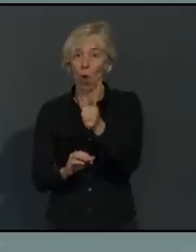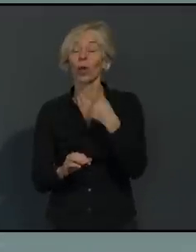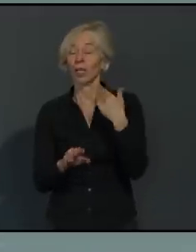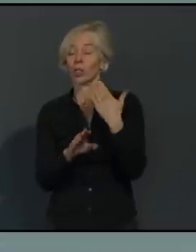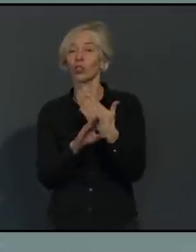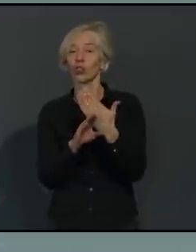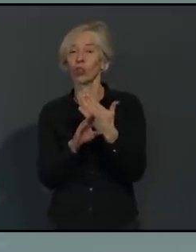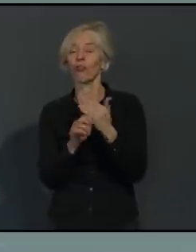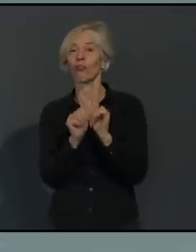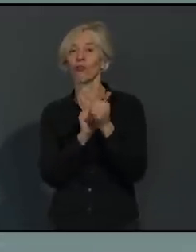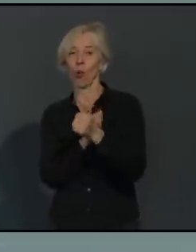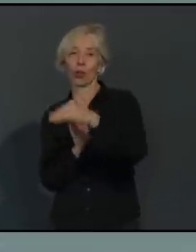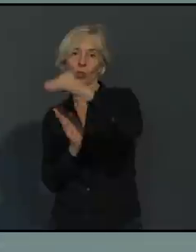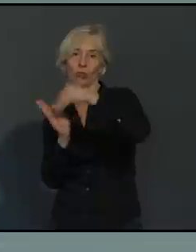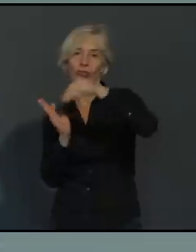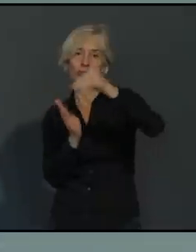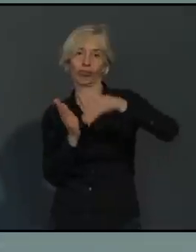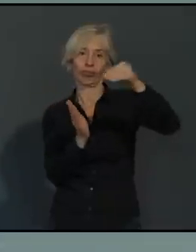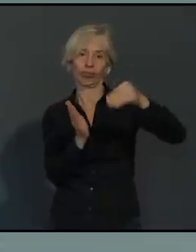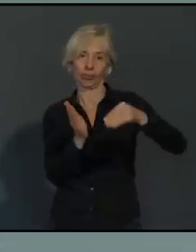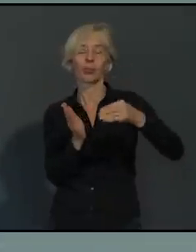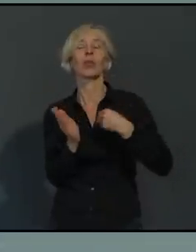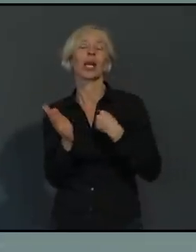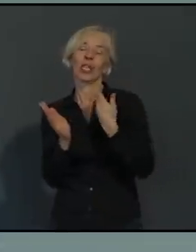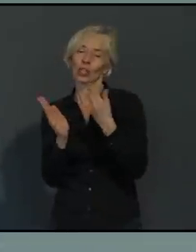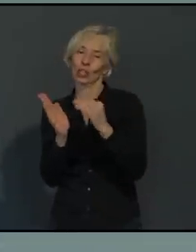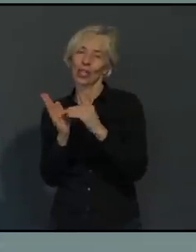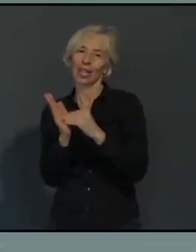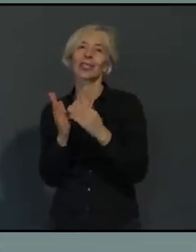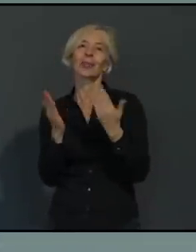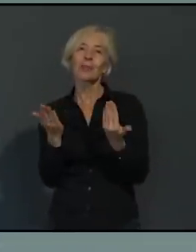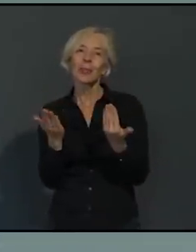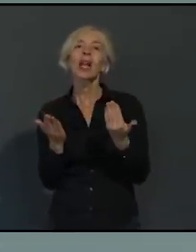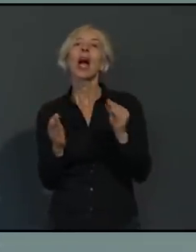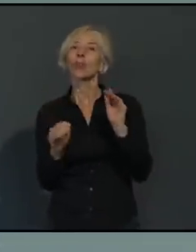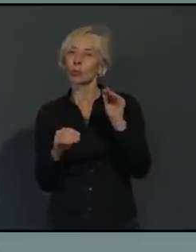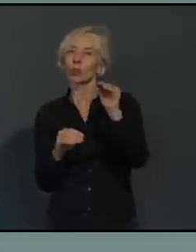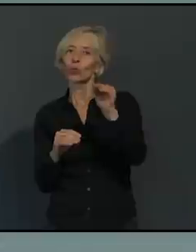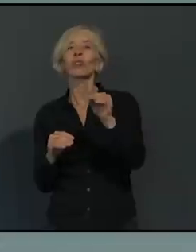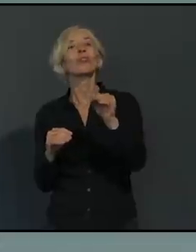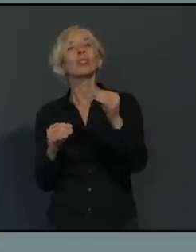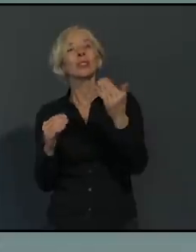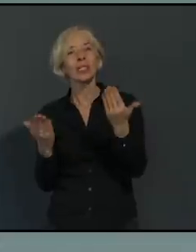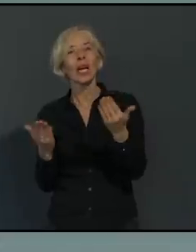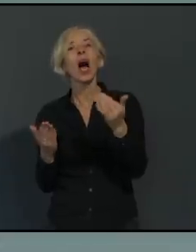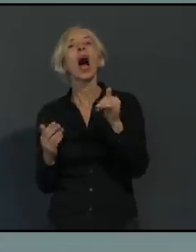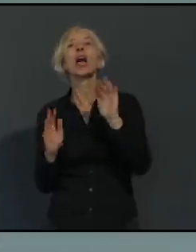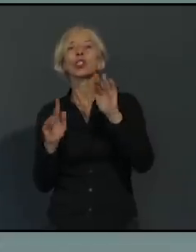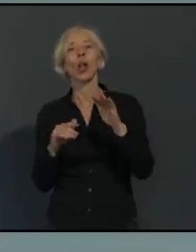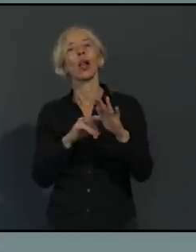Kontaktbeschränkung auf fünf Personen aus zwei Haushalten geben soll. Sollte das in diesem Papier morgen von der